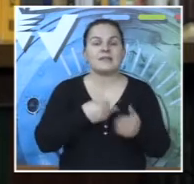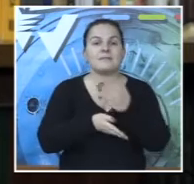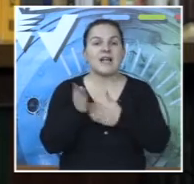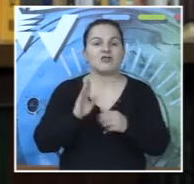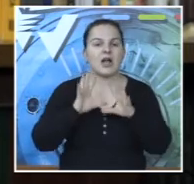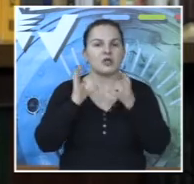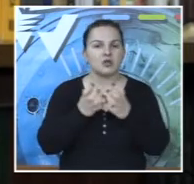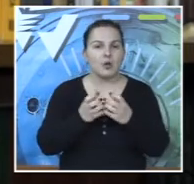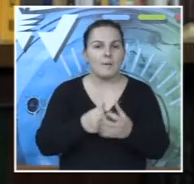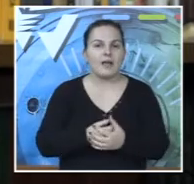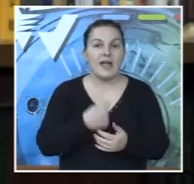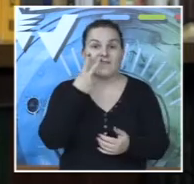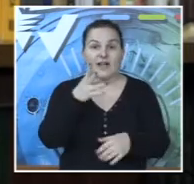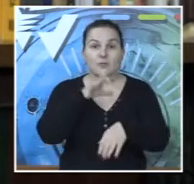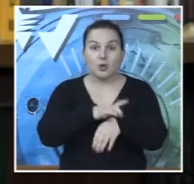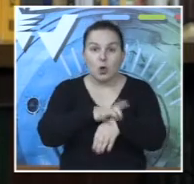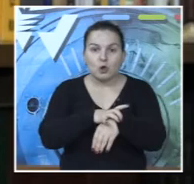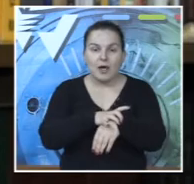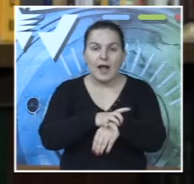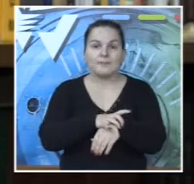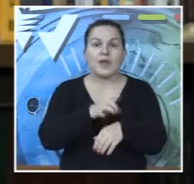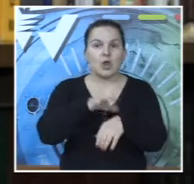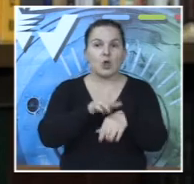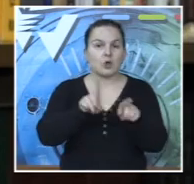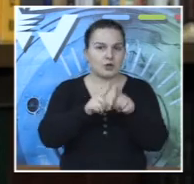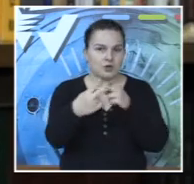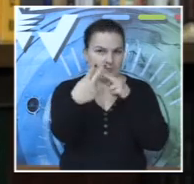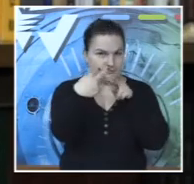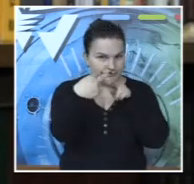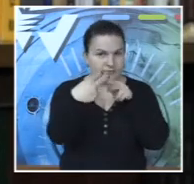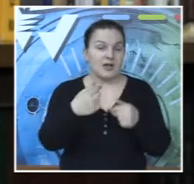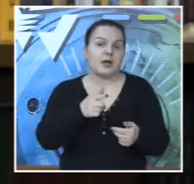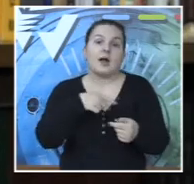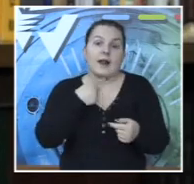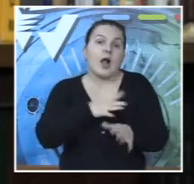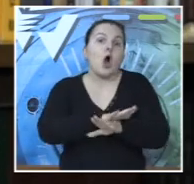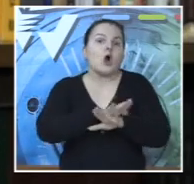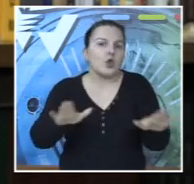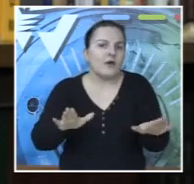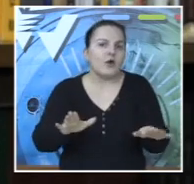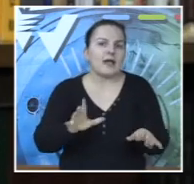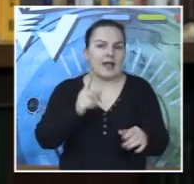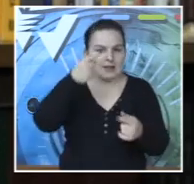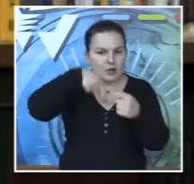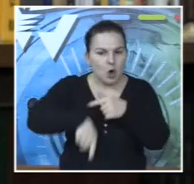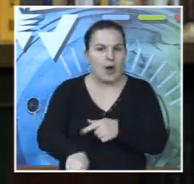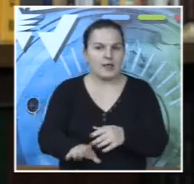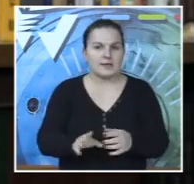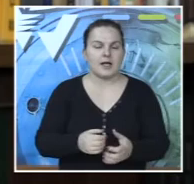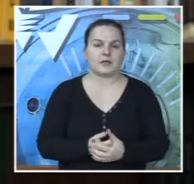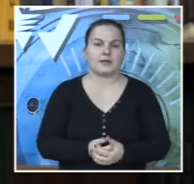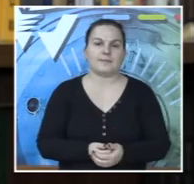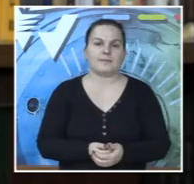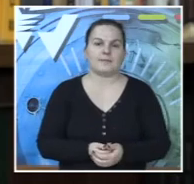Ja sam izašla iz sobe i vidim doktora i on je tog momenta isto tako mene spazio i rekao, gotovo je, idite